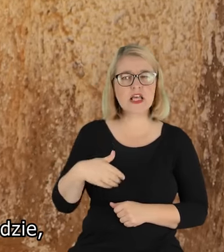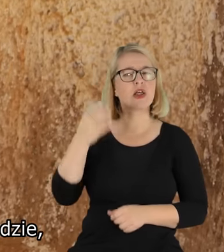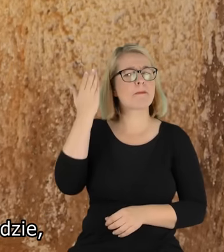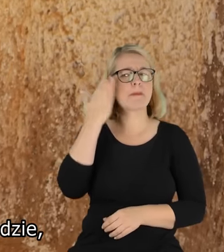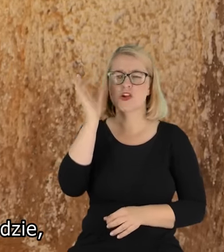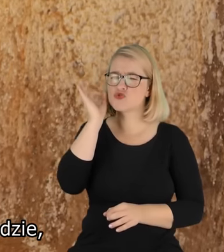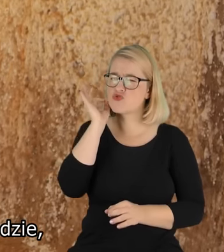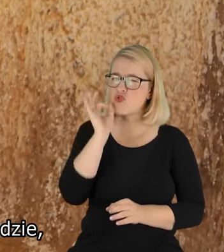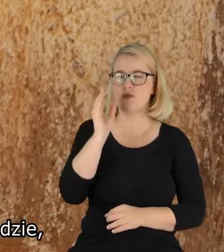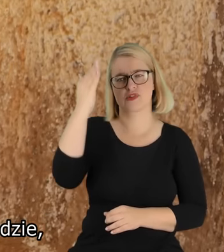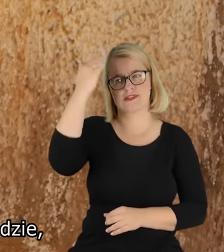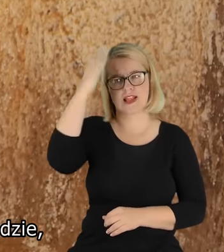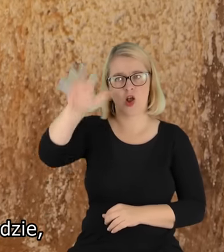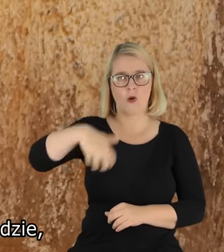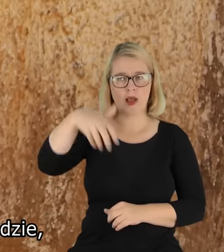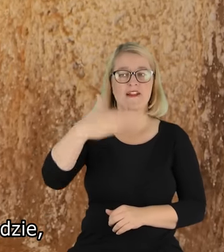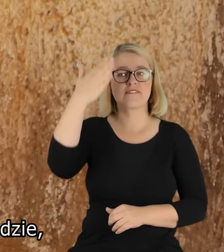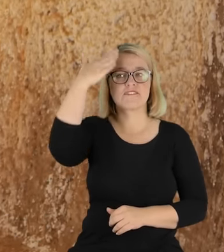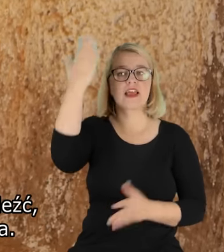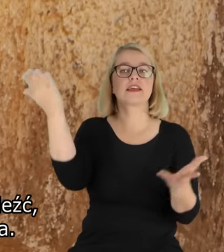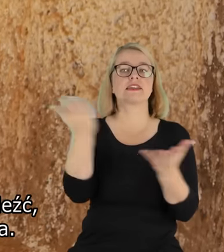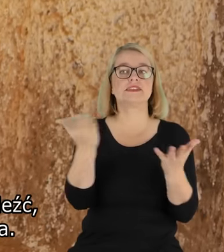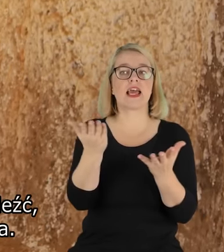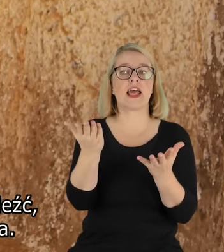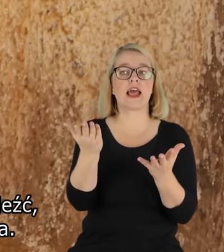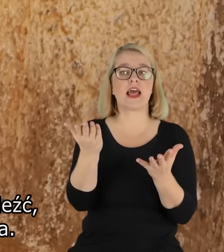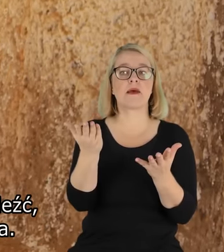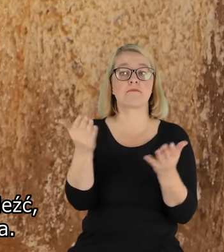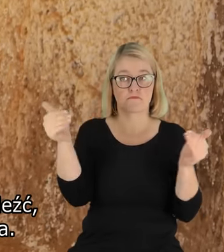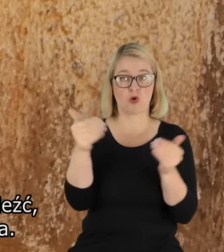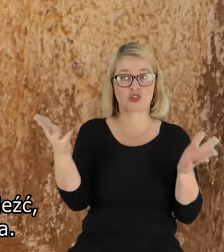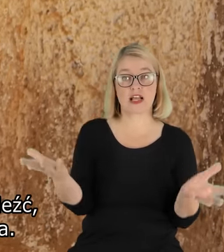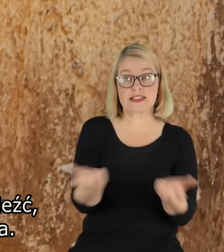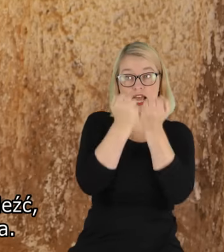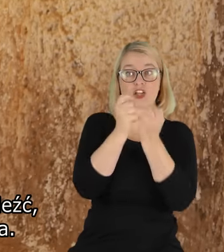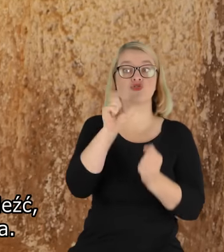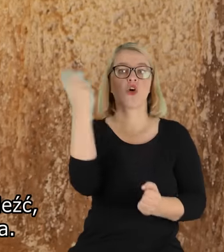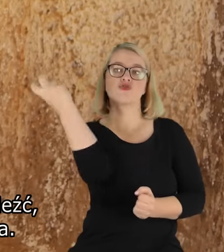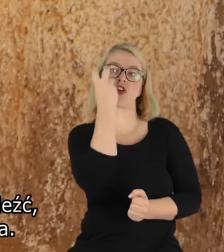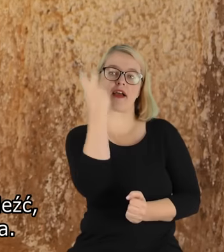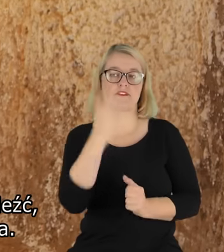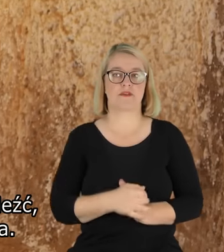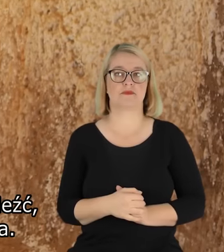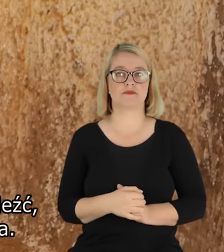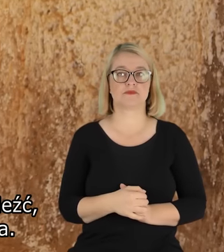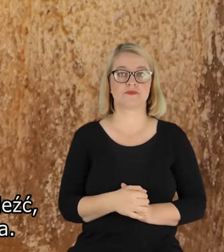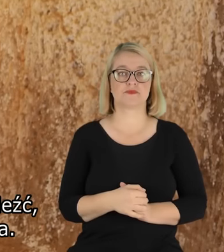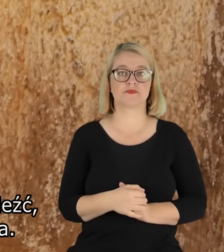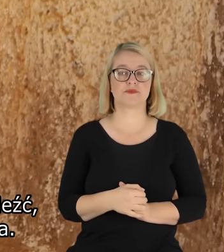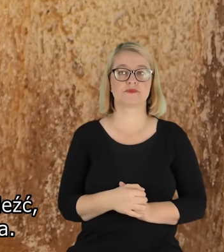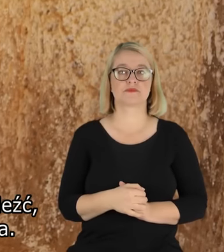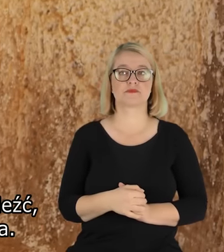doskonale znali kopalnie i wiedzieli, gdzie w którym wyobisku można coś znaleźć. Coś, co interesuje